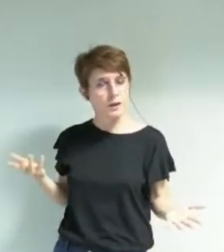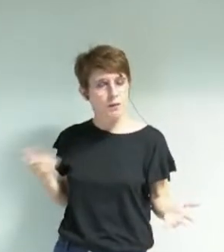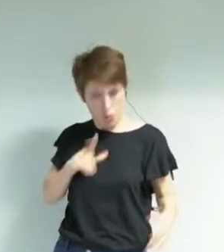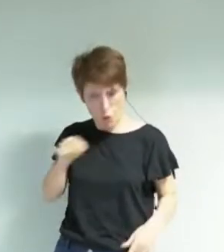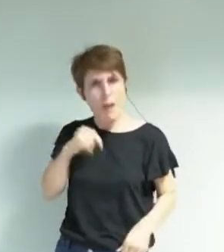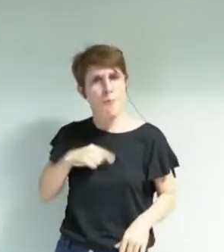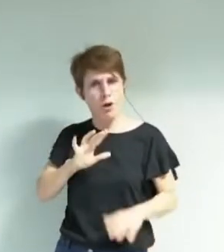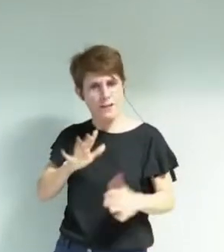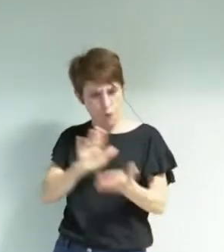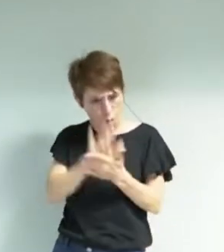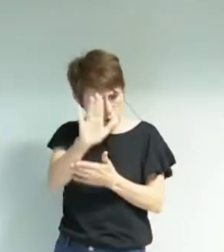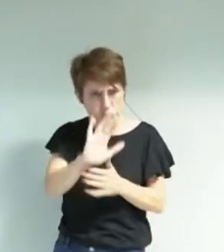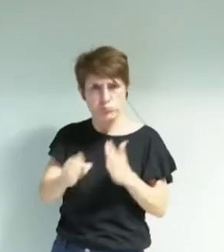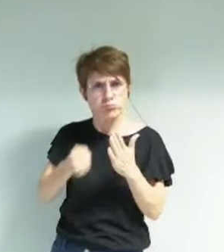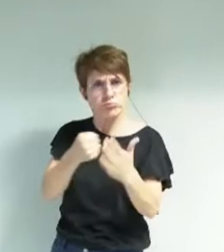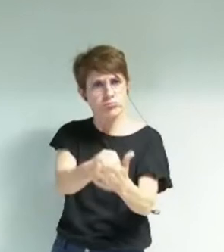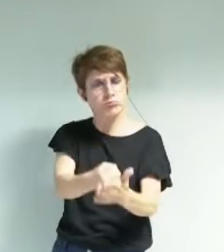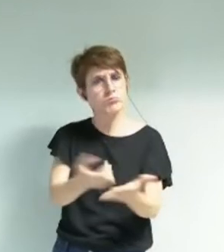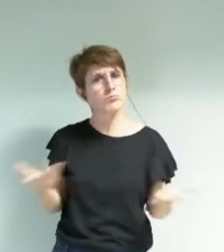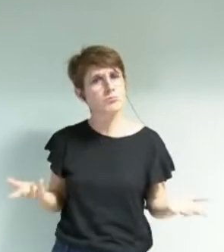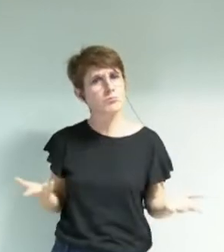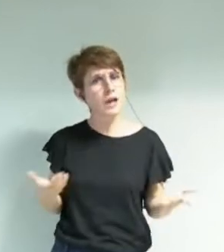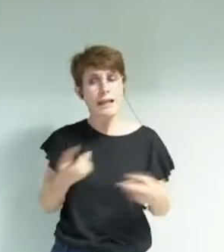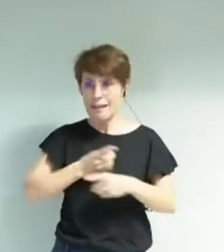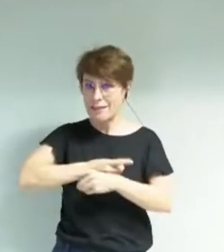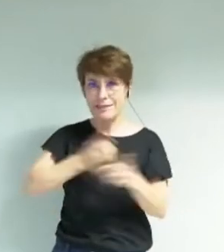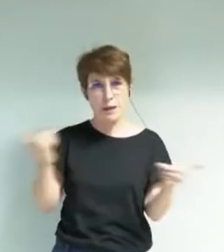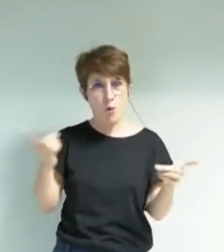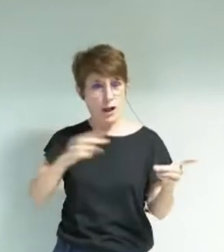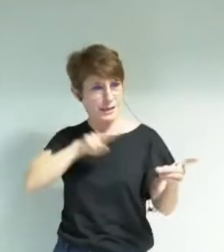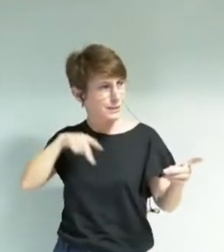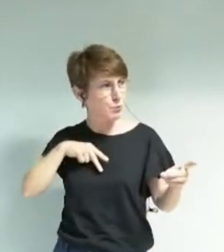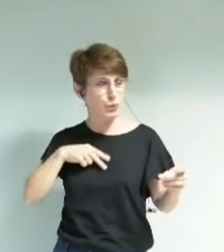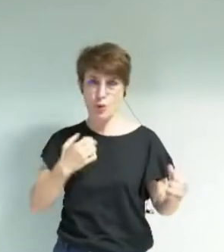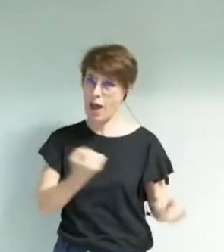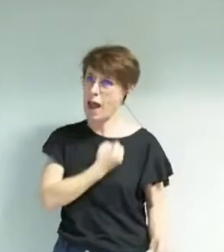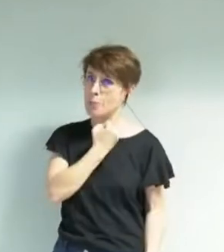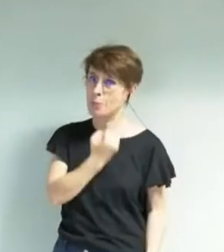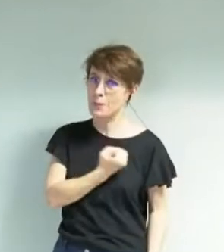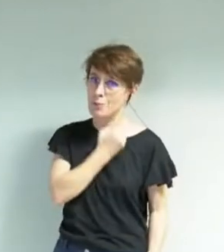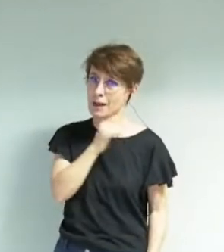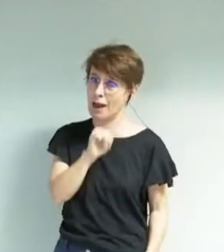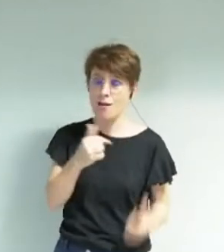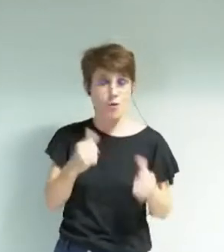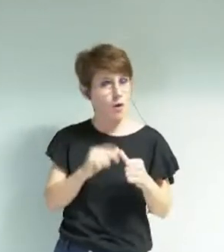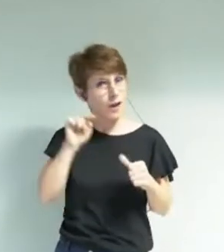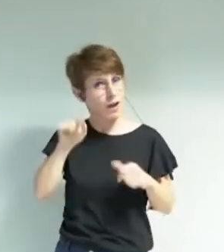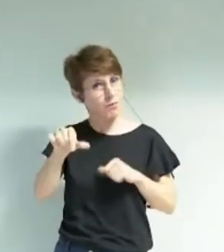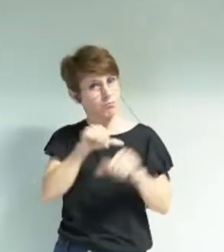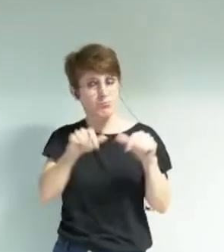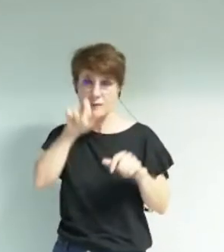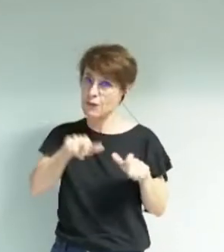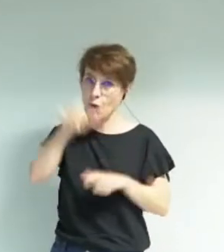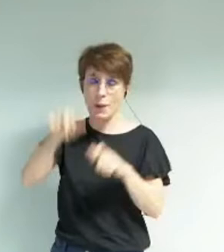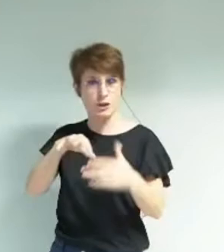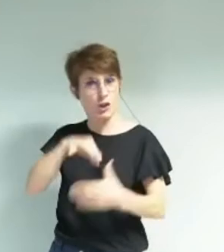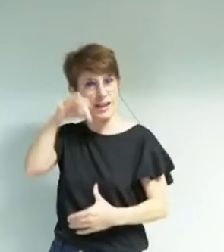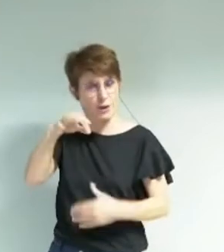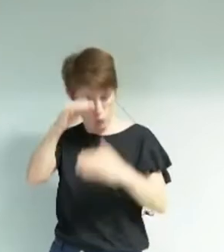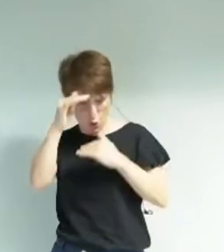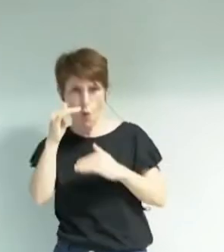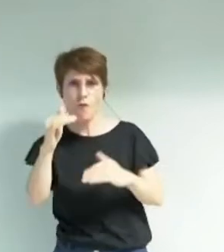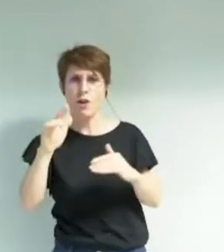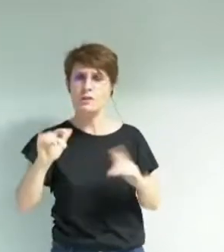ses engagements. Dans une démocratie aussi abîmée que la nôtre, la parole des élus doit être fiable. Dans une société qui